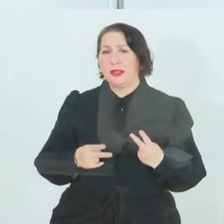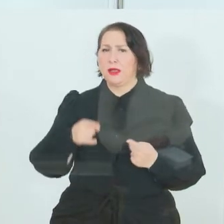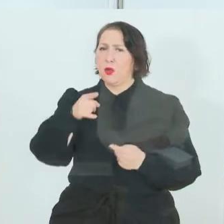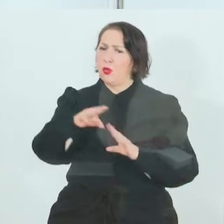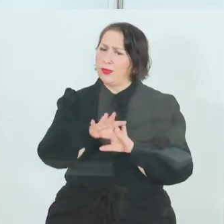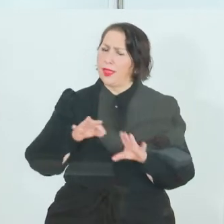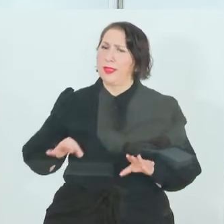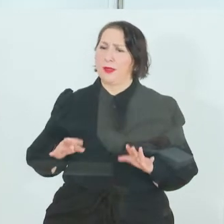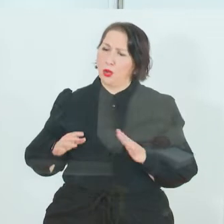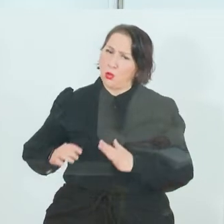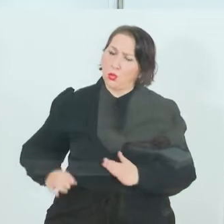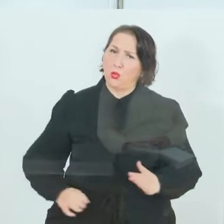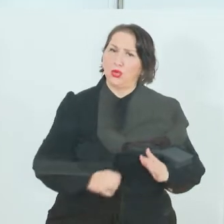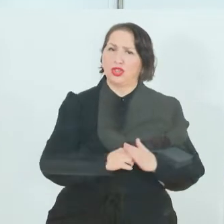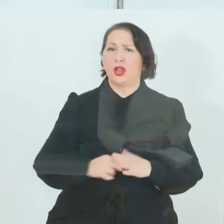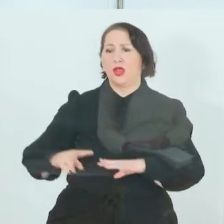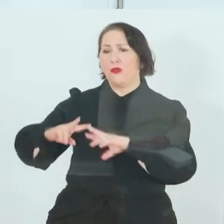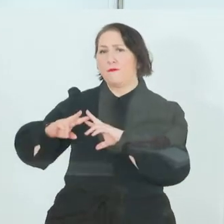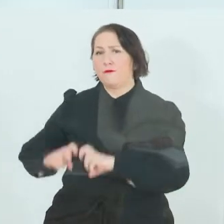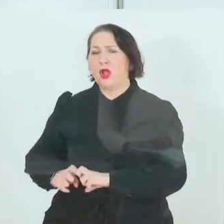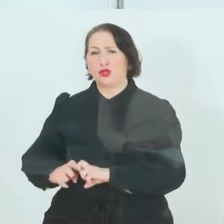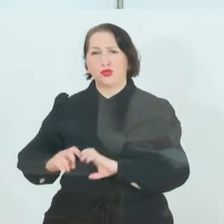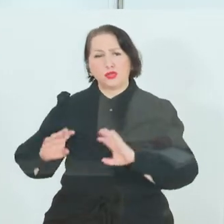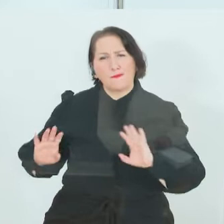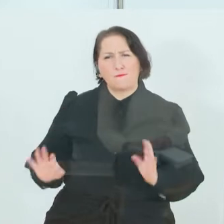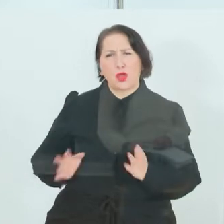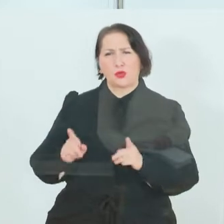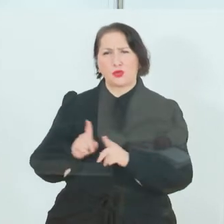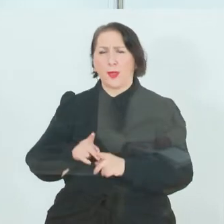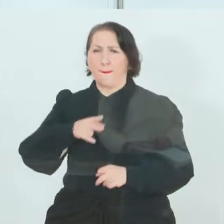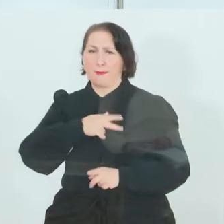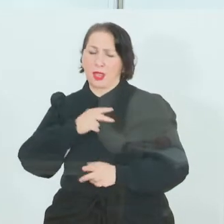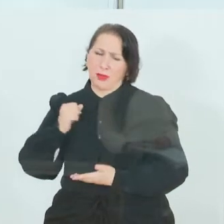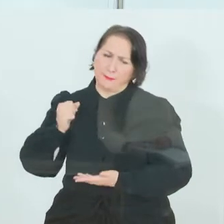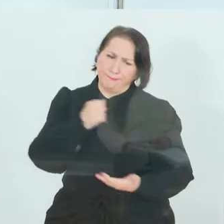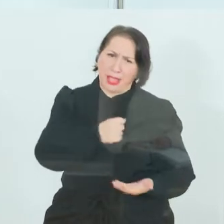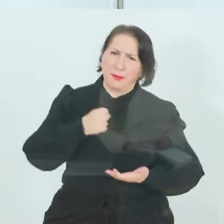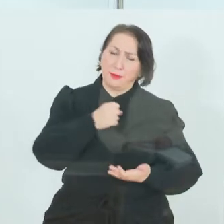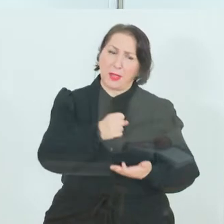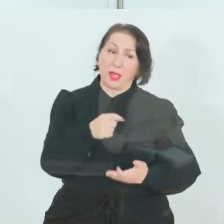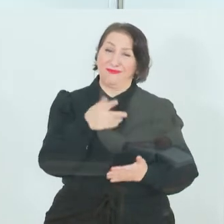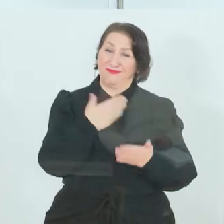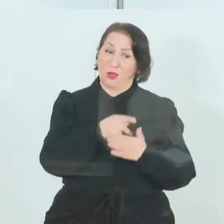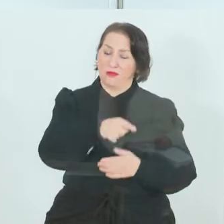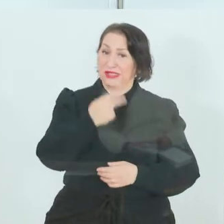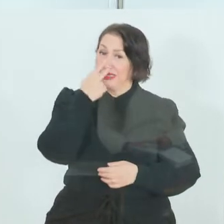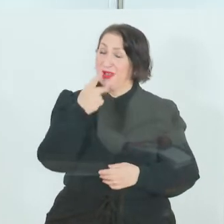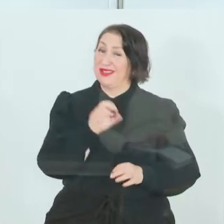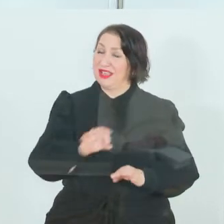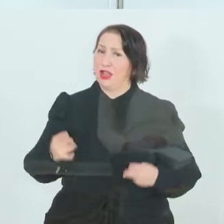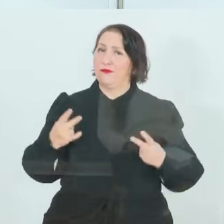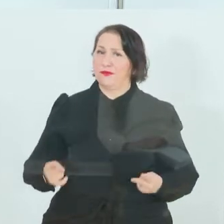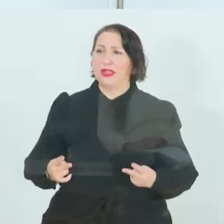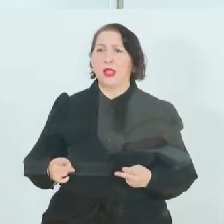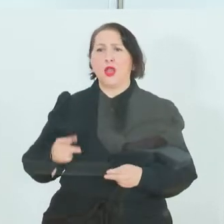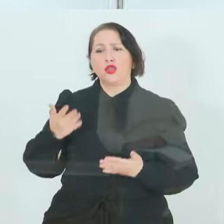im Sinne von Forschungsförderung und Forschungsprämie. Das zeigt, wie wichtig diese Instrumente sind, rechtzeitig Vorsorge